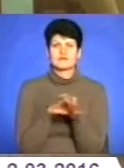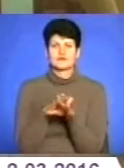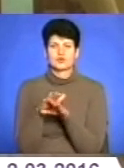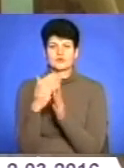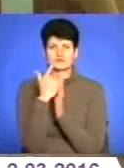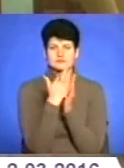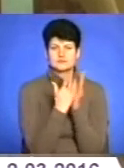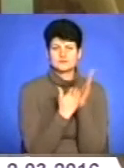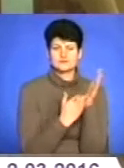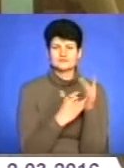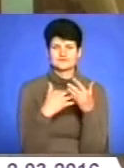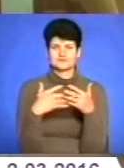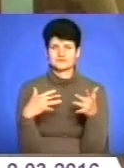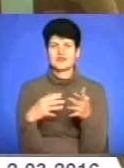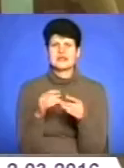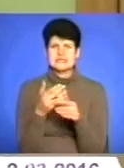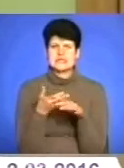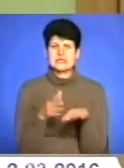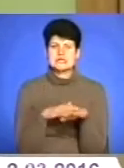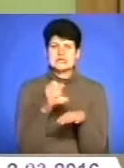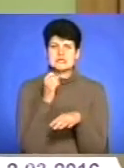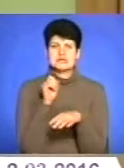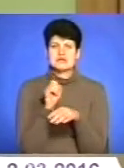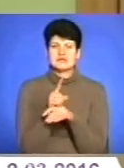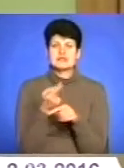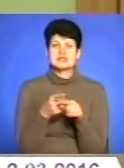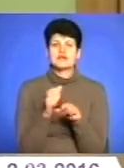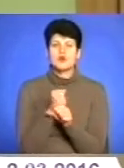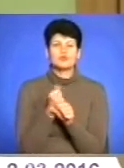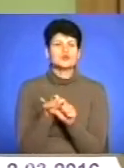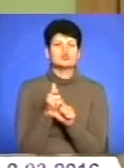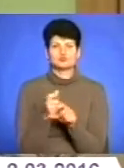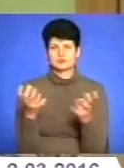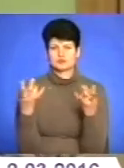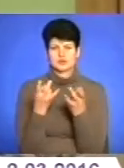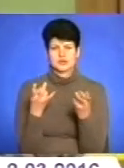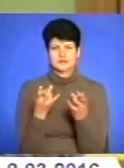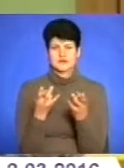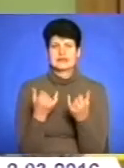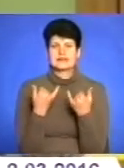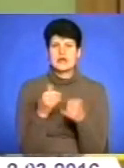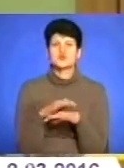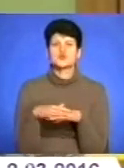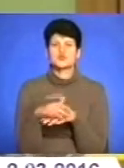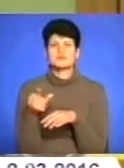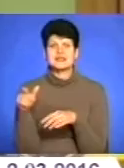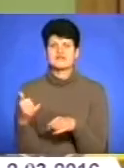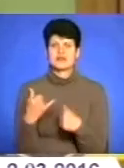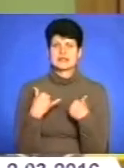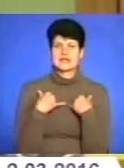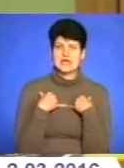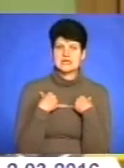протокол тромболізісу, інші досить складні завдання. Ця робота, звичайно, потрібна і для суспільства, і для нас,